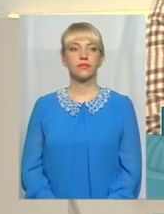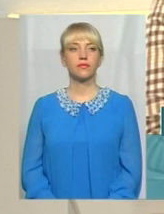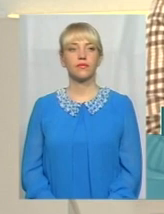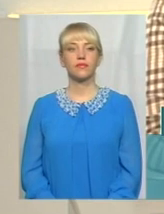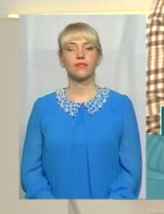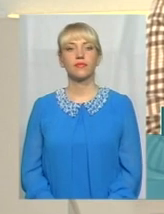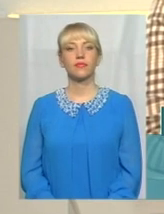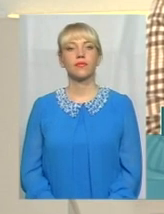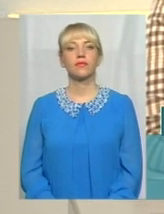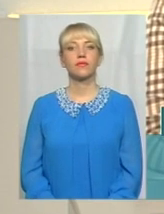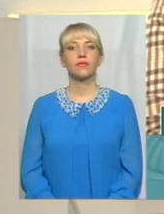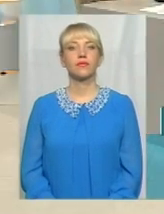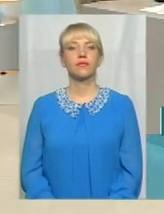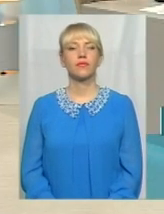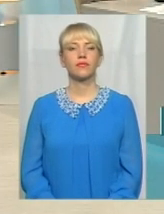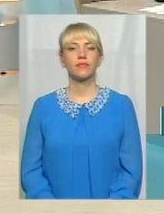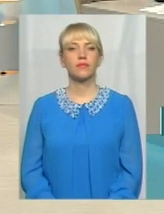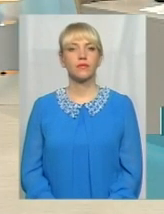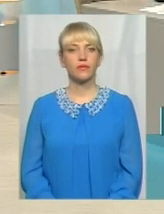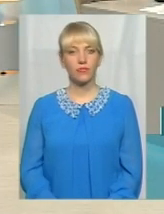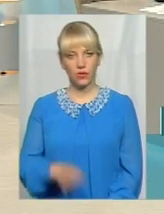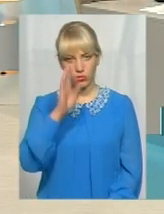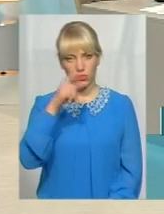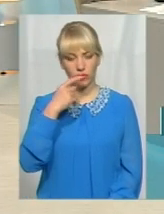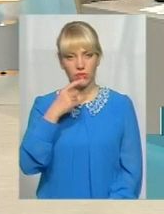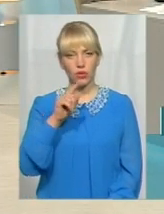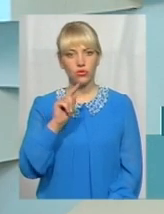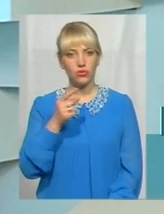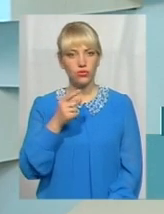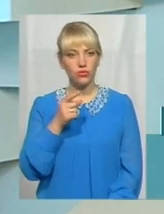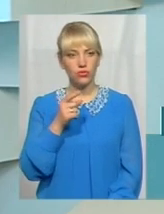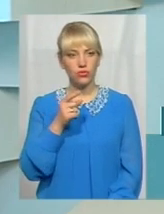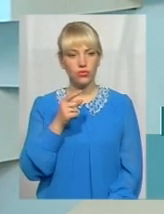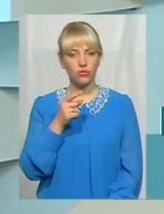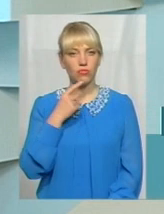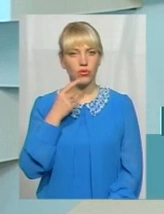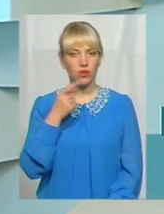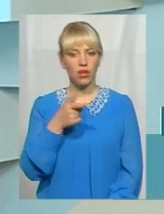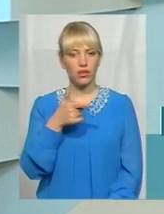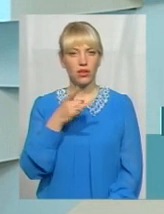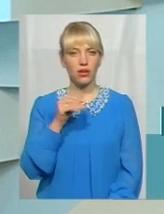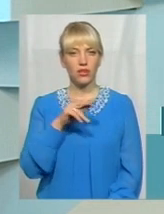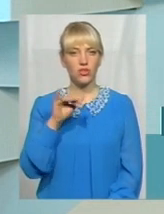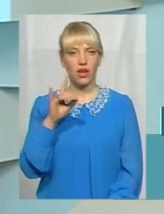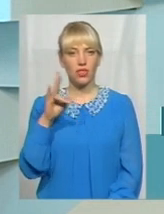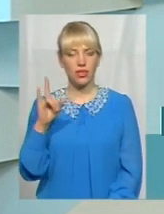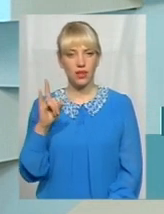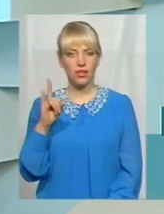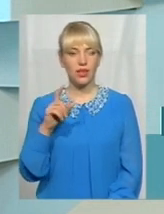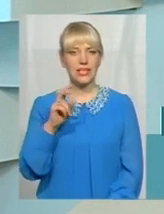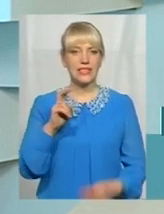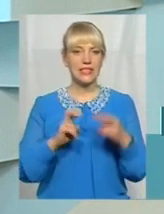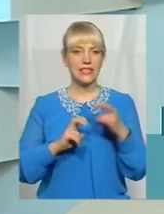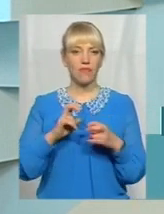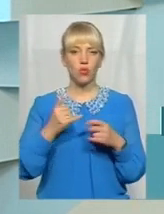Хотів би послухати пана Водеренка, чому Дальні Гречані і Заводська? У нас тут немає